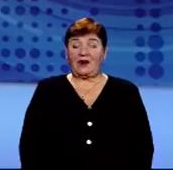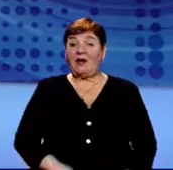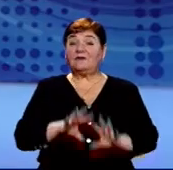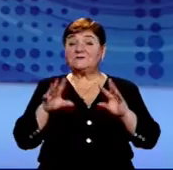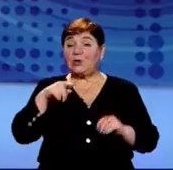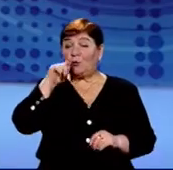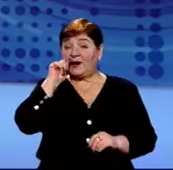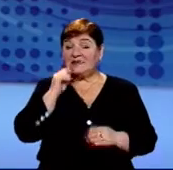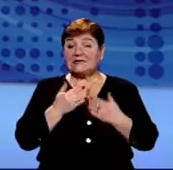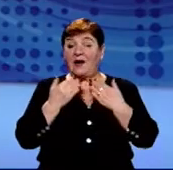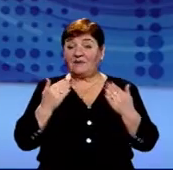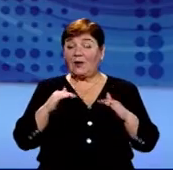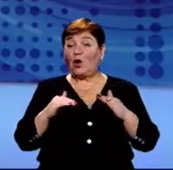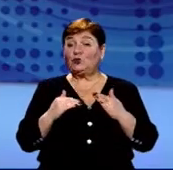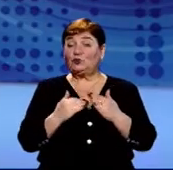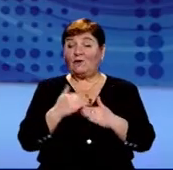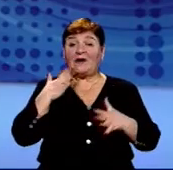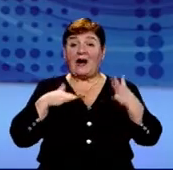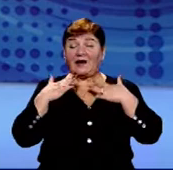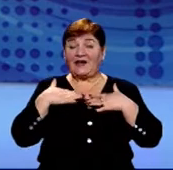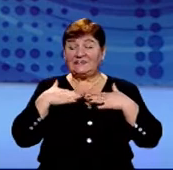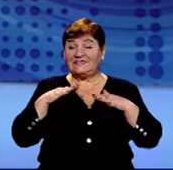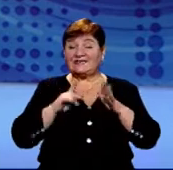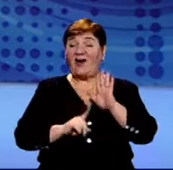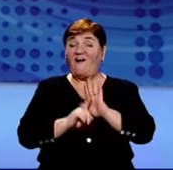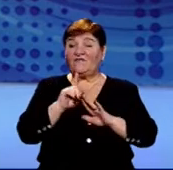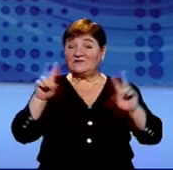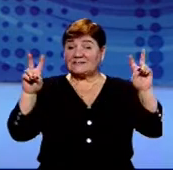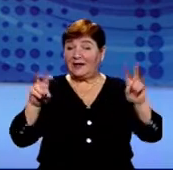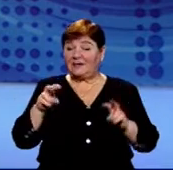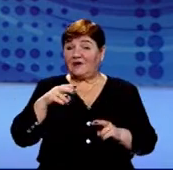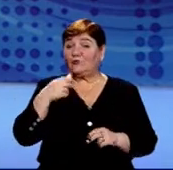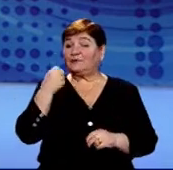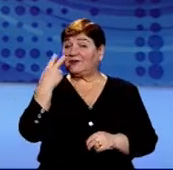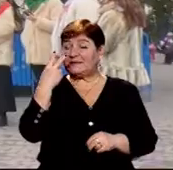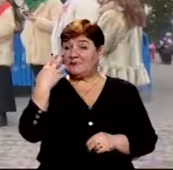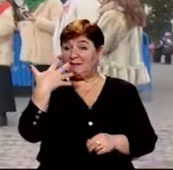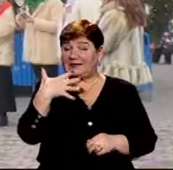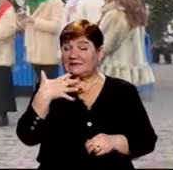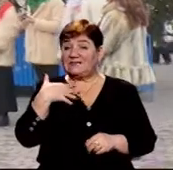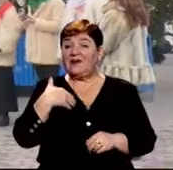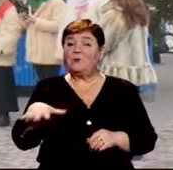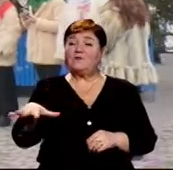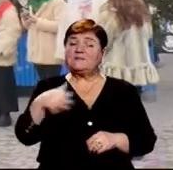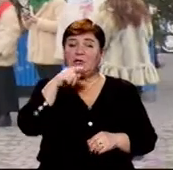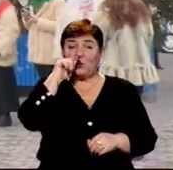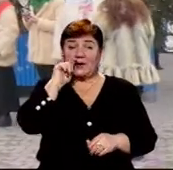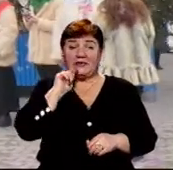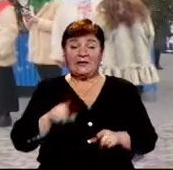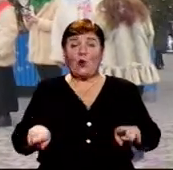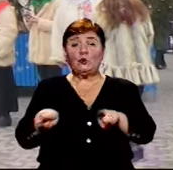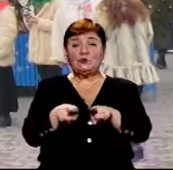Всеукраїнська акція «Нова радість стала» відбулася вчора на площі Театральній в Ужгороді. О 12.15 учасники заходу по всій Україні